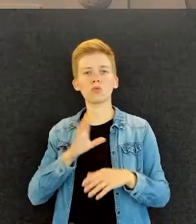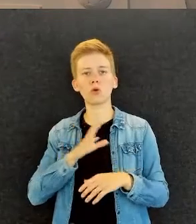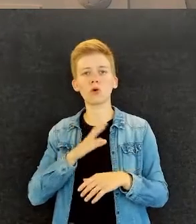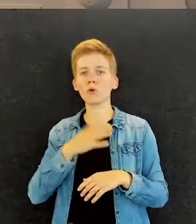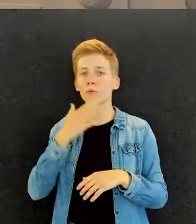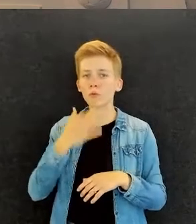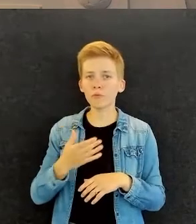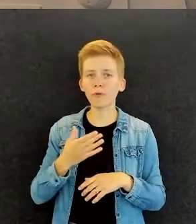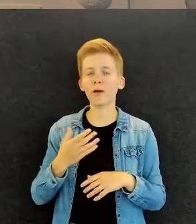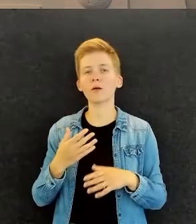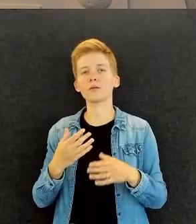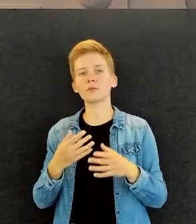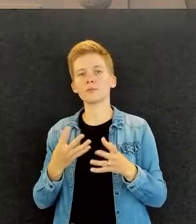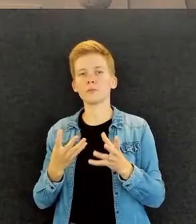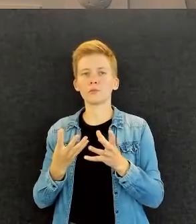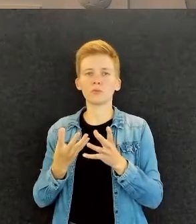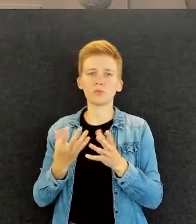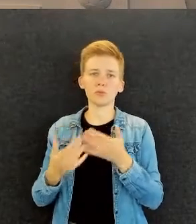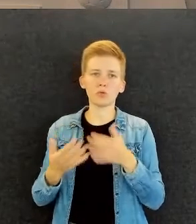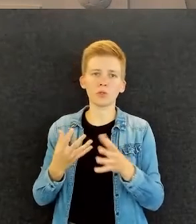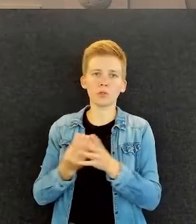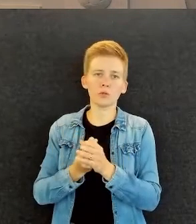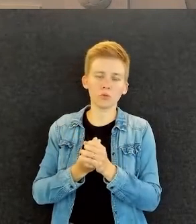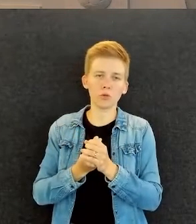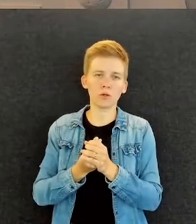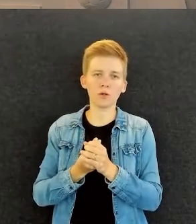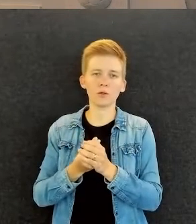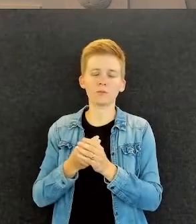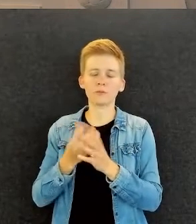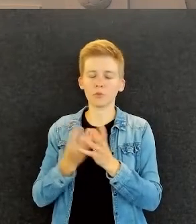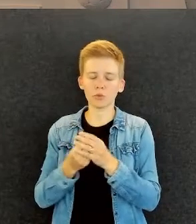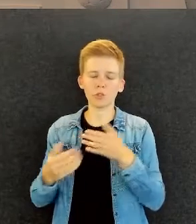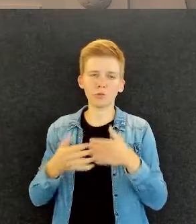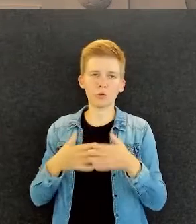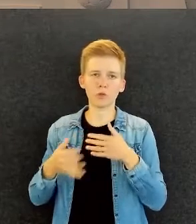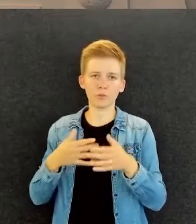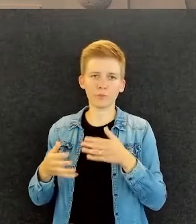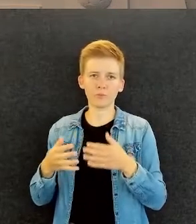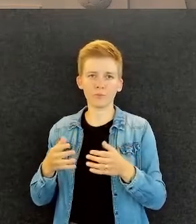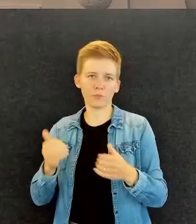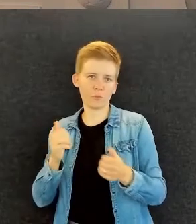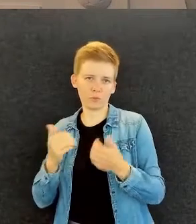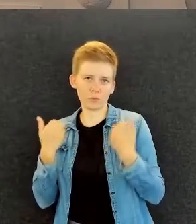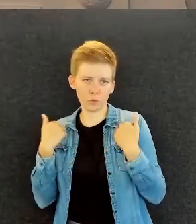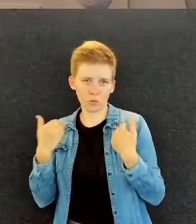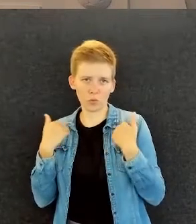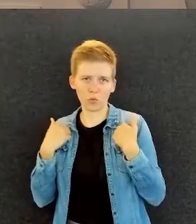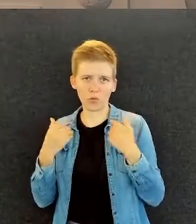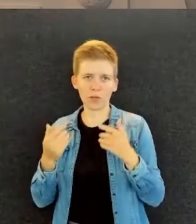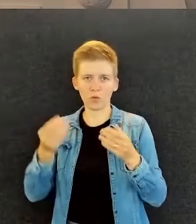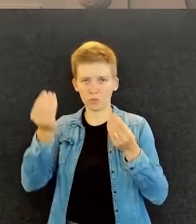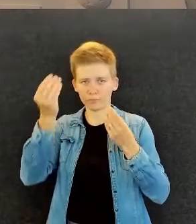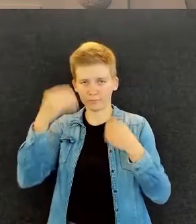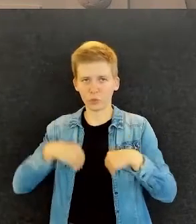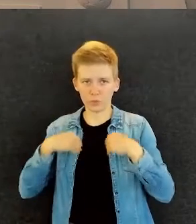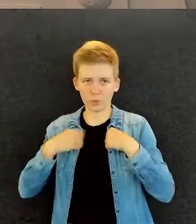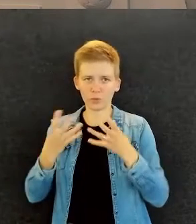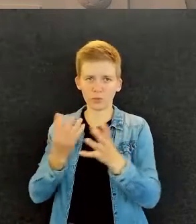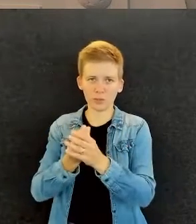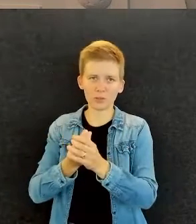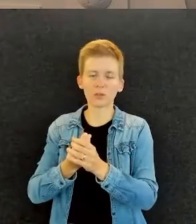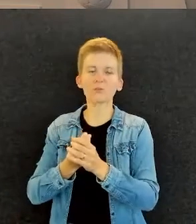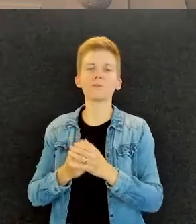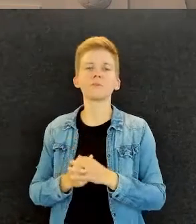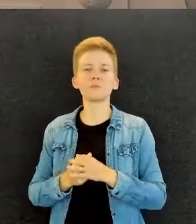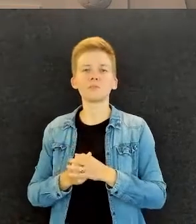tiimisyhteistyö urheiluopistoista Kisakallon ja Pajulahden kanssa. Kummatkin on panostaneet esteettömyyteen. Meidän on helppo toimia siellä. Meillä on